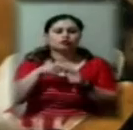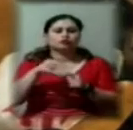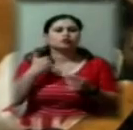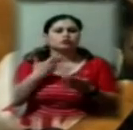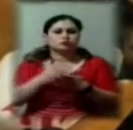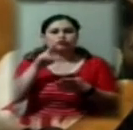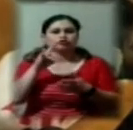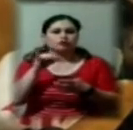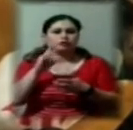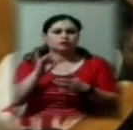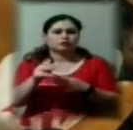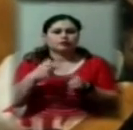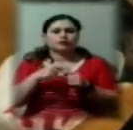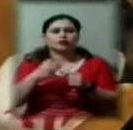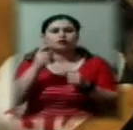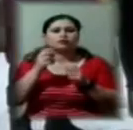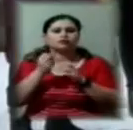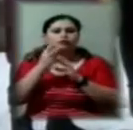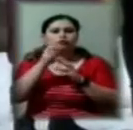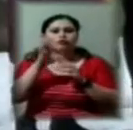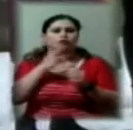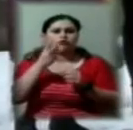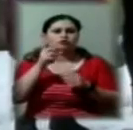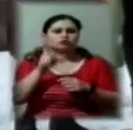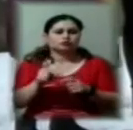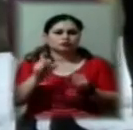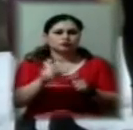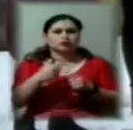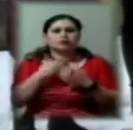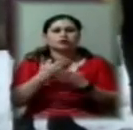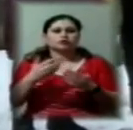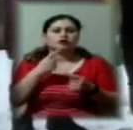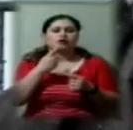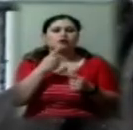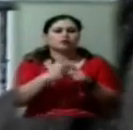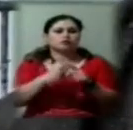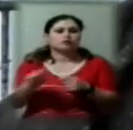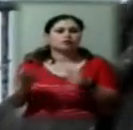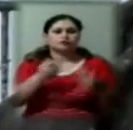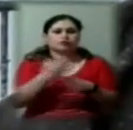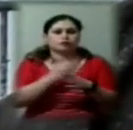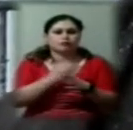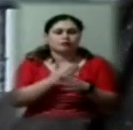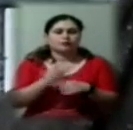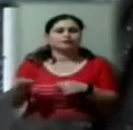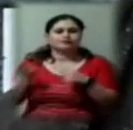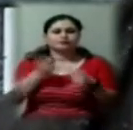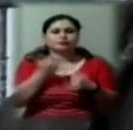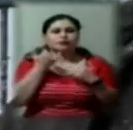Близького півдня у наметі було троє людей. Представники Червоного Христа привезли допомогу. Привезли сьогодні